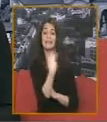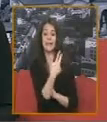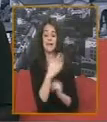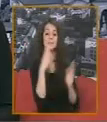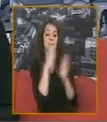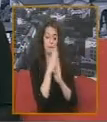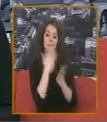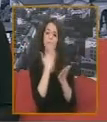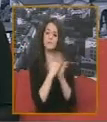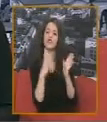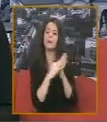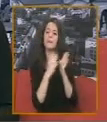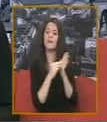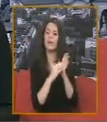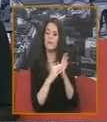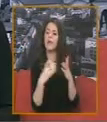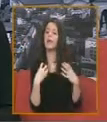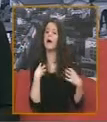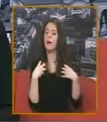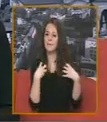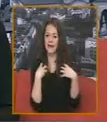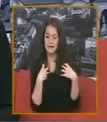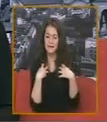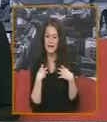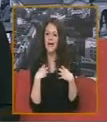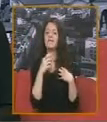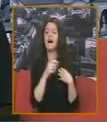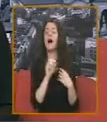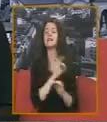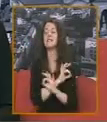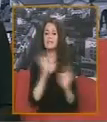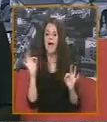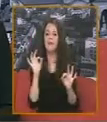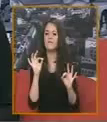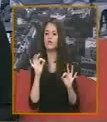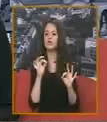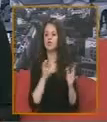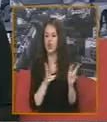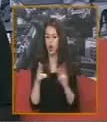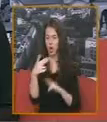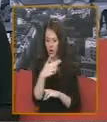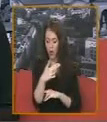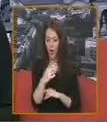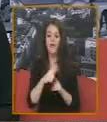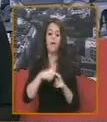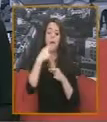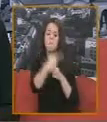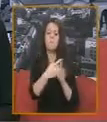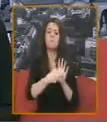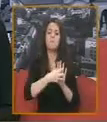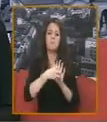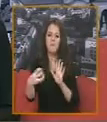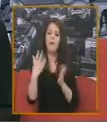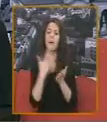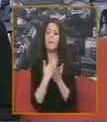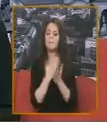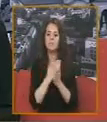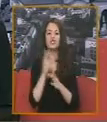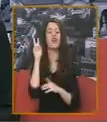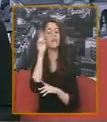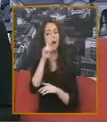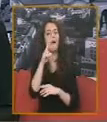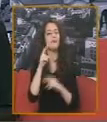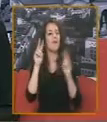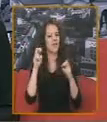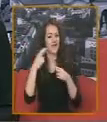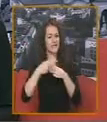ćemo na znakovni jezik Predstavu Savršen kroj A zatim će uslediti narednih meseci Tramvoj zvane želja,